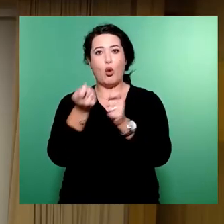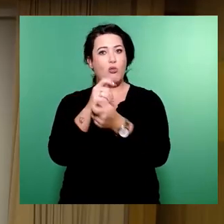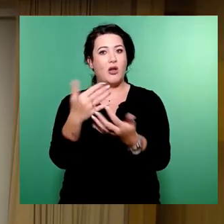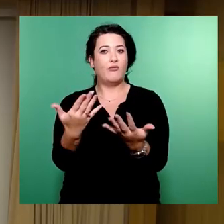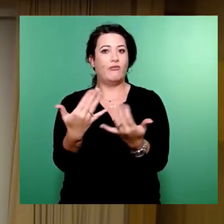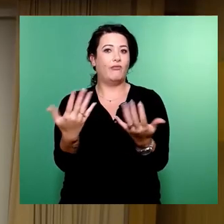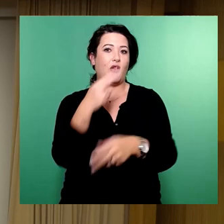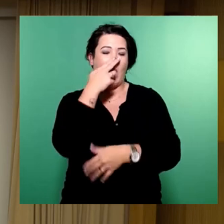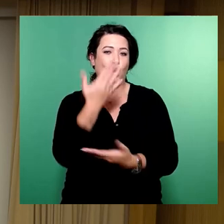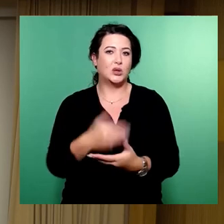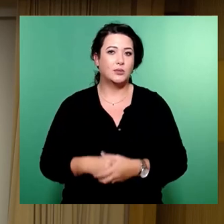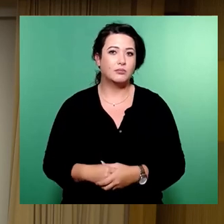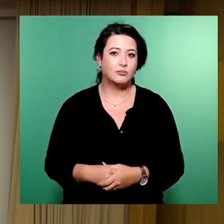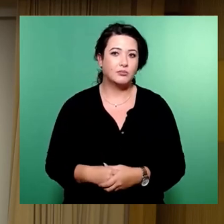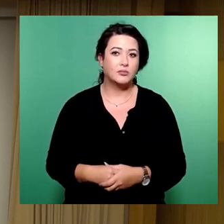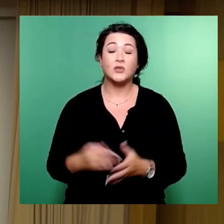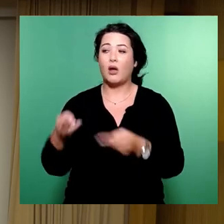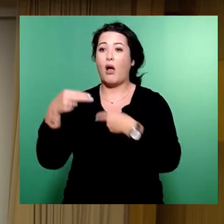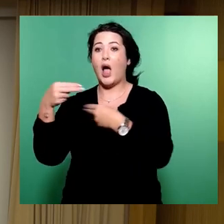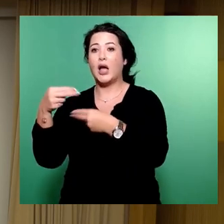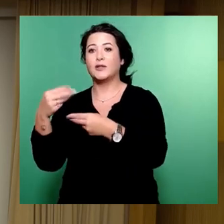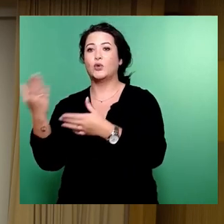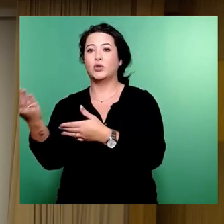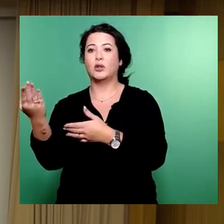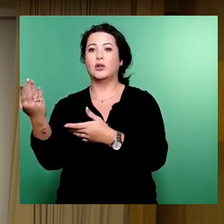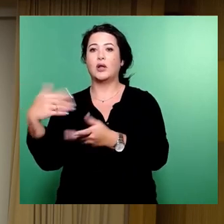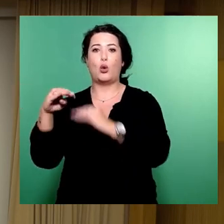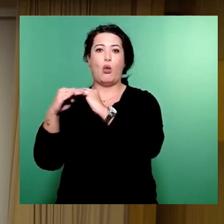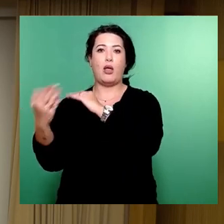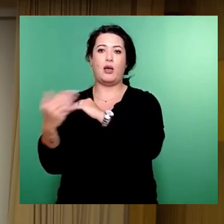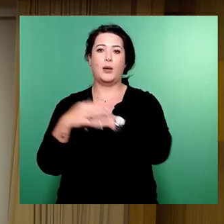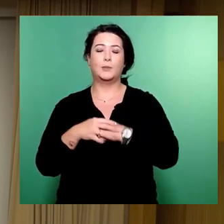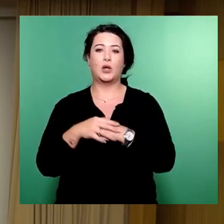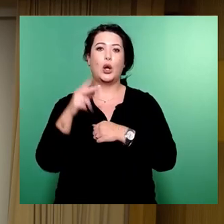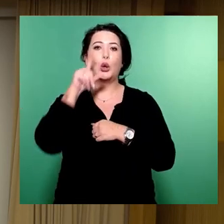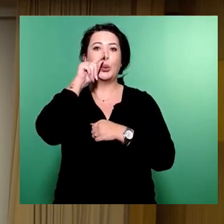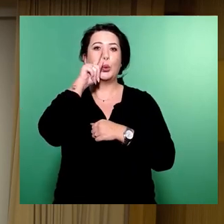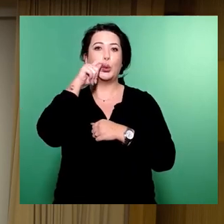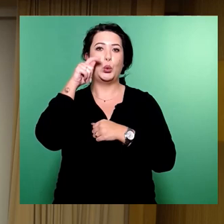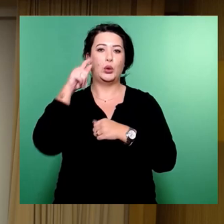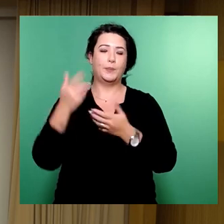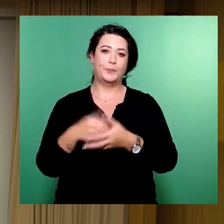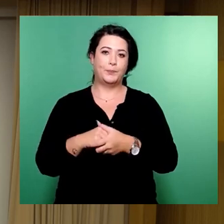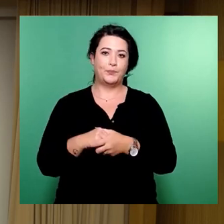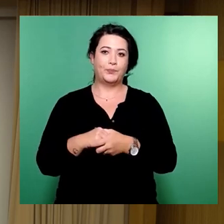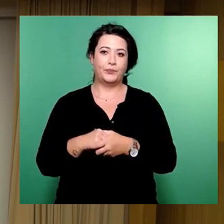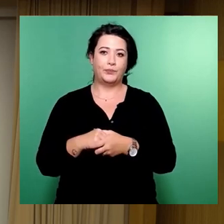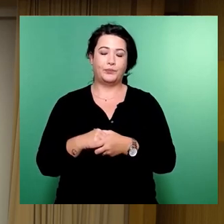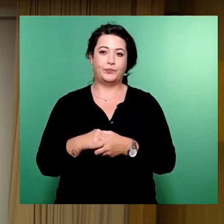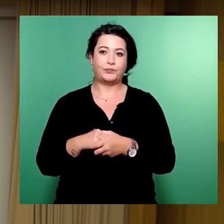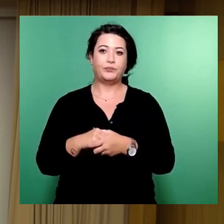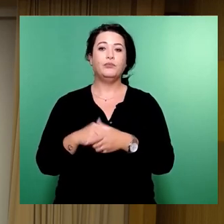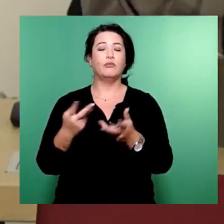Die Beantwortung übernimmt der Kollege Kühn. Ja, sehr geehrter Herr Latzinski, der Stadtrat hat